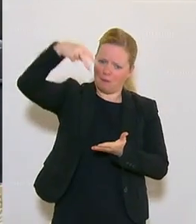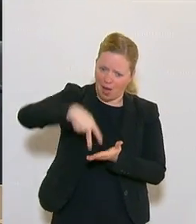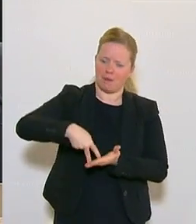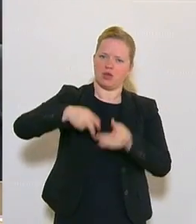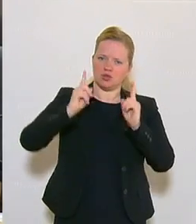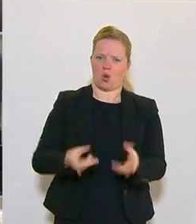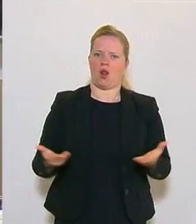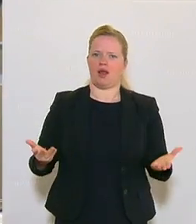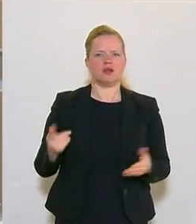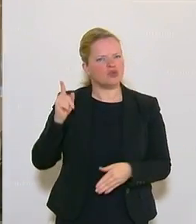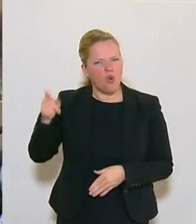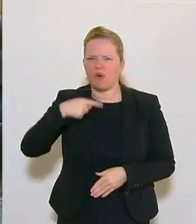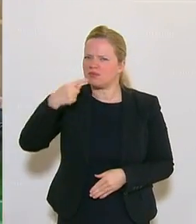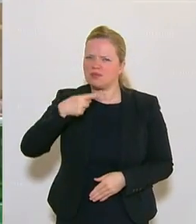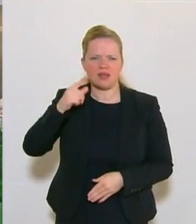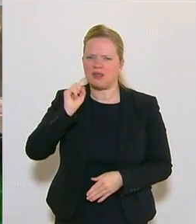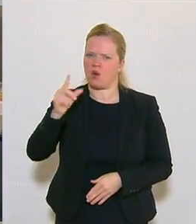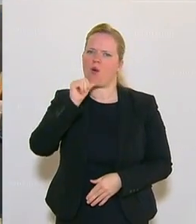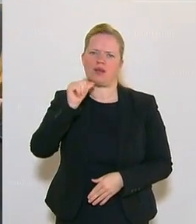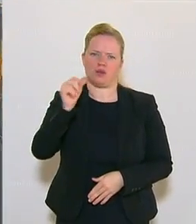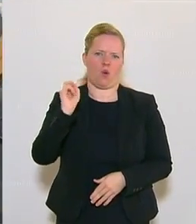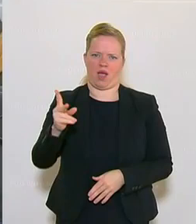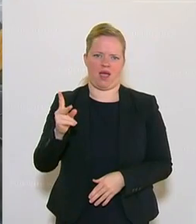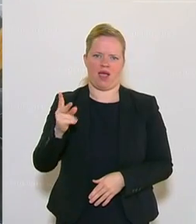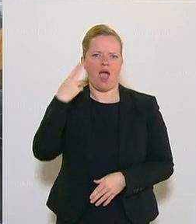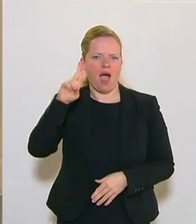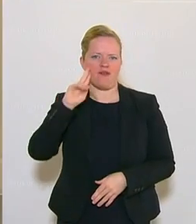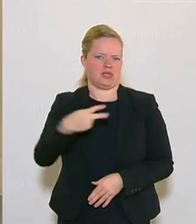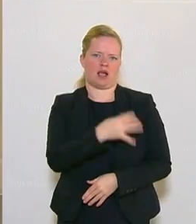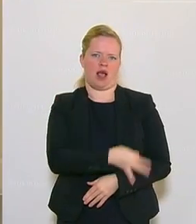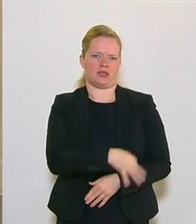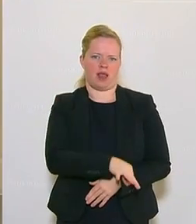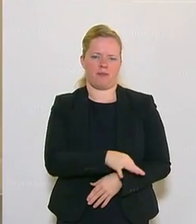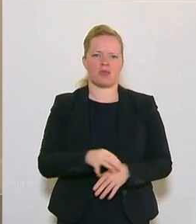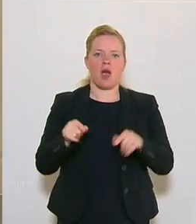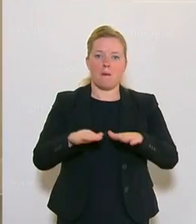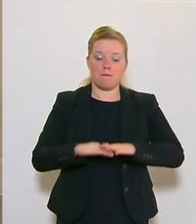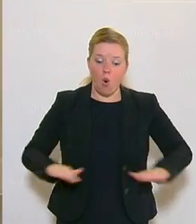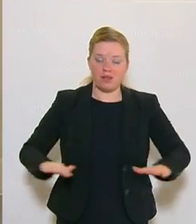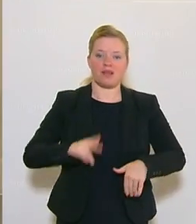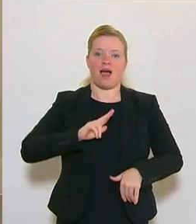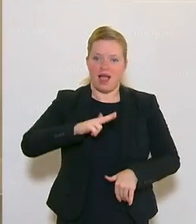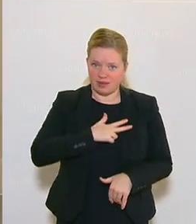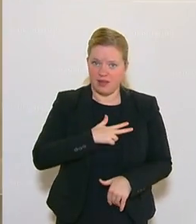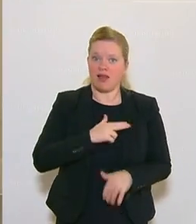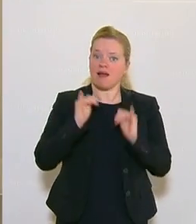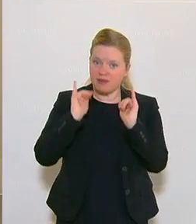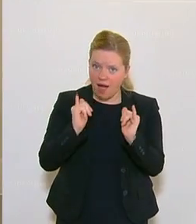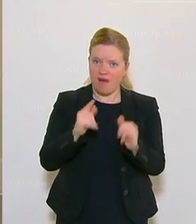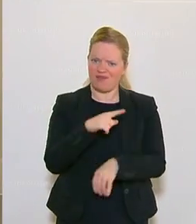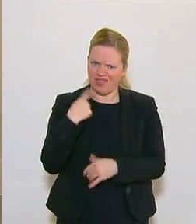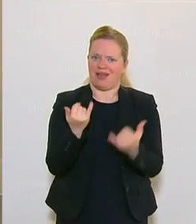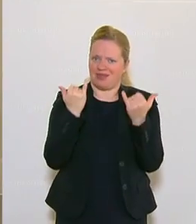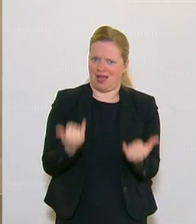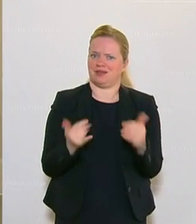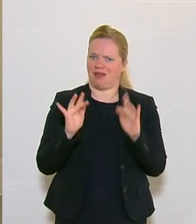auch nicht zu in dieser Form. Und ich sage Ihnen auch, ja, wenn es der Boden der Realität ist, dann ist es genau dort, wo wir